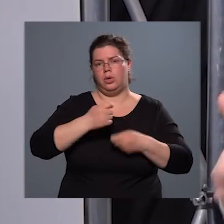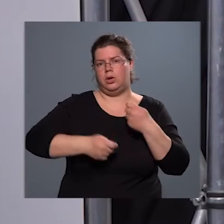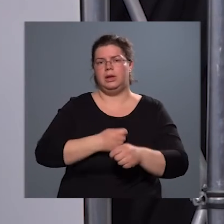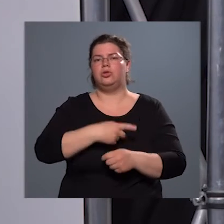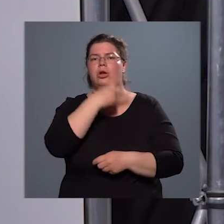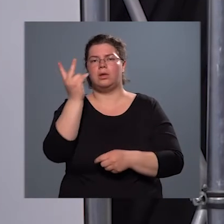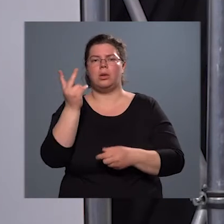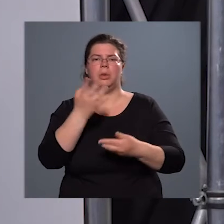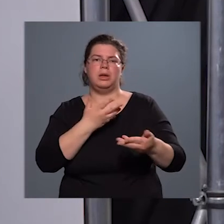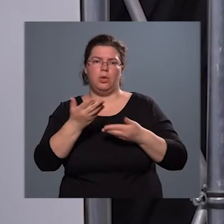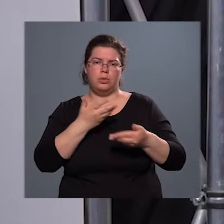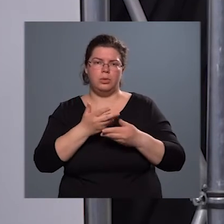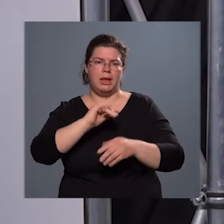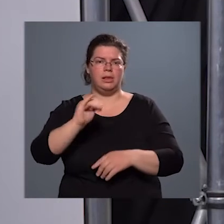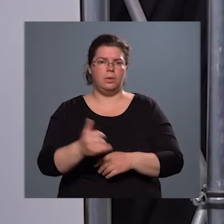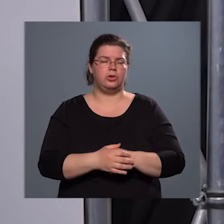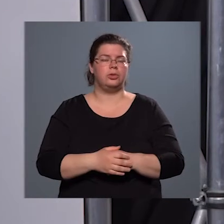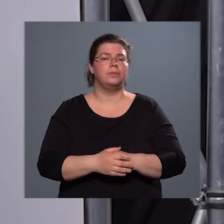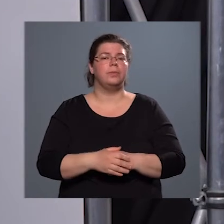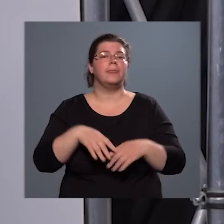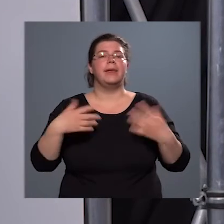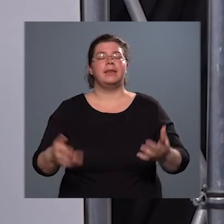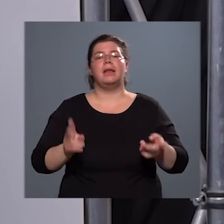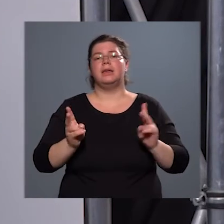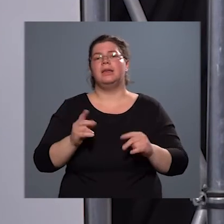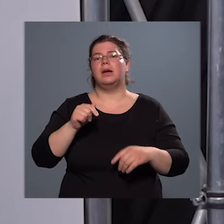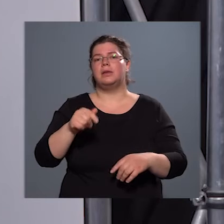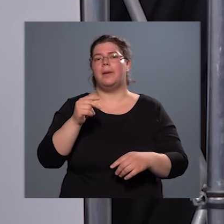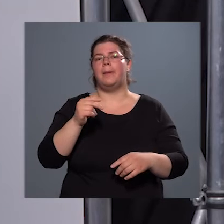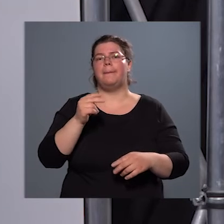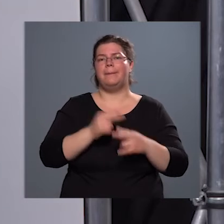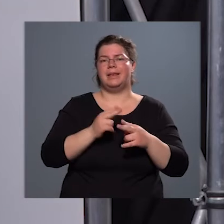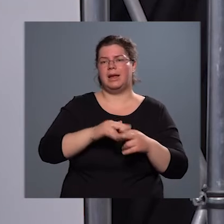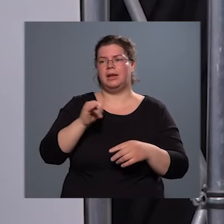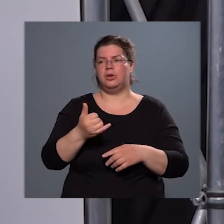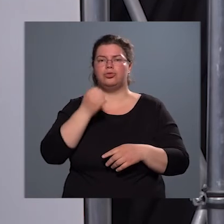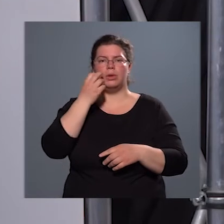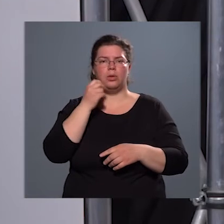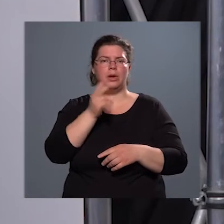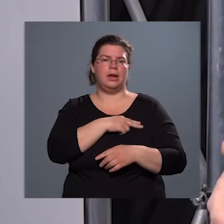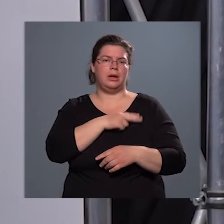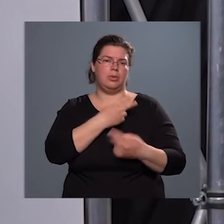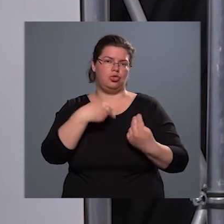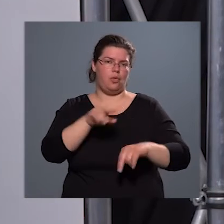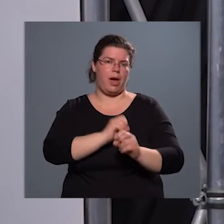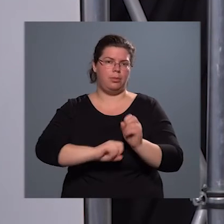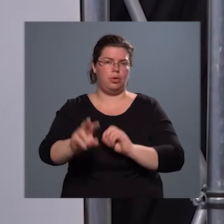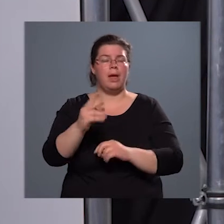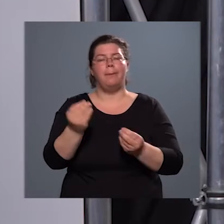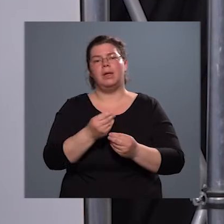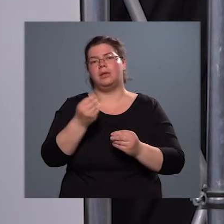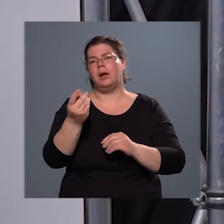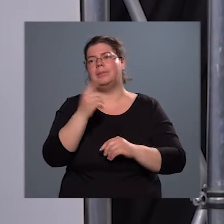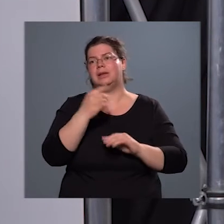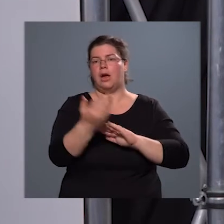a szakmai konzultáció is, tehát hogy ki az a beteg, és mikor érdemes tovább küldeni, mi az, ami ellátható